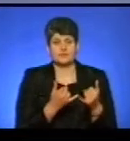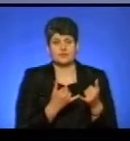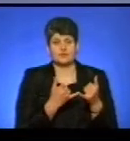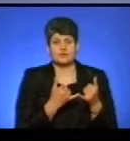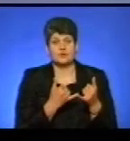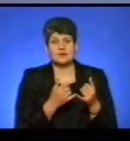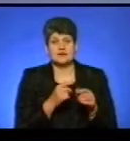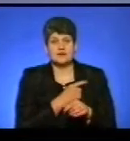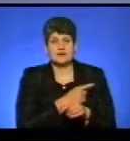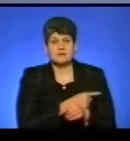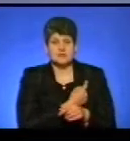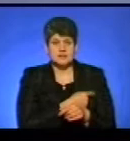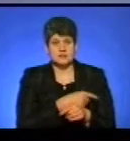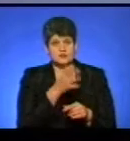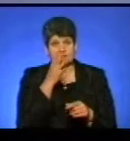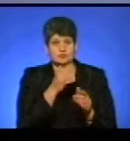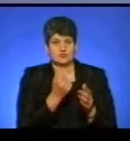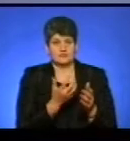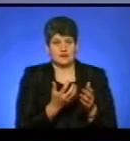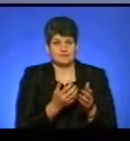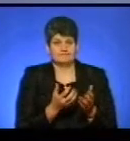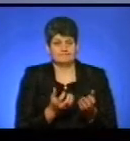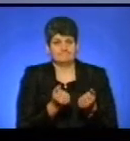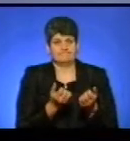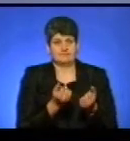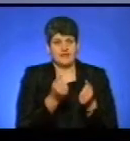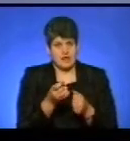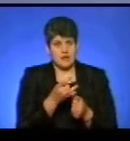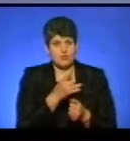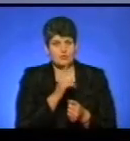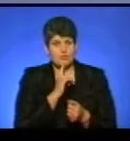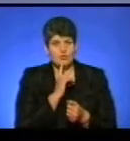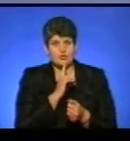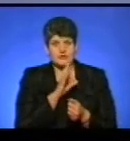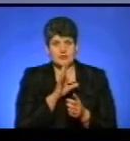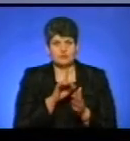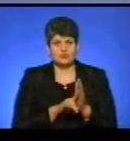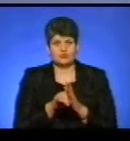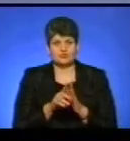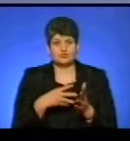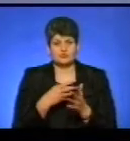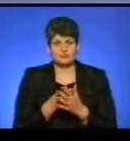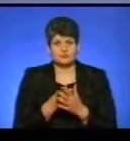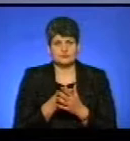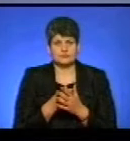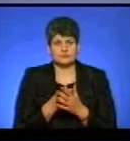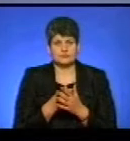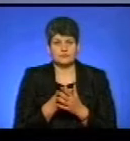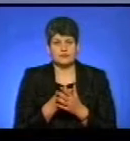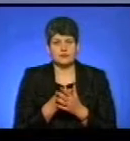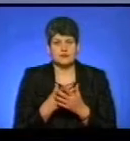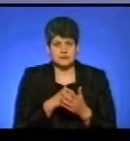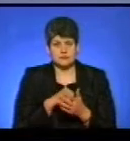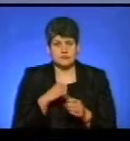щодо освіти і медицини, напевно, будуть підстраховувати, можемо так називати, ще район, поки не війдуть в свої повноваження цілком об'єднані